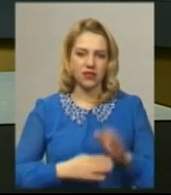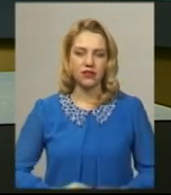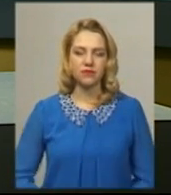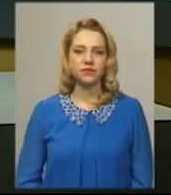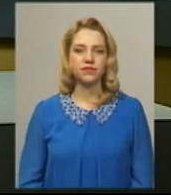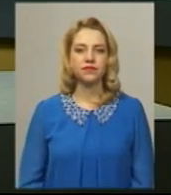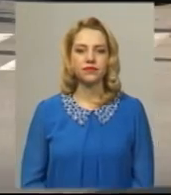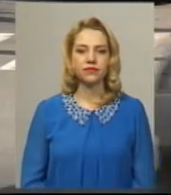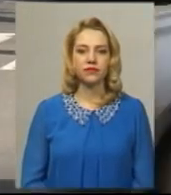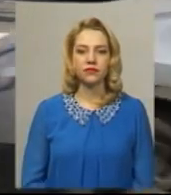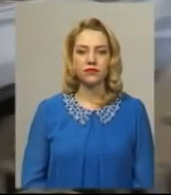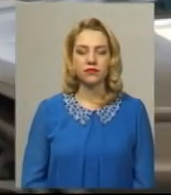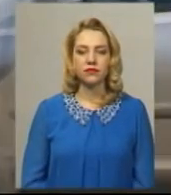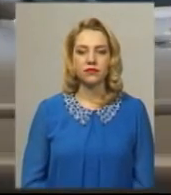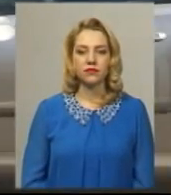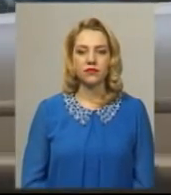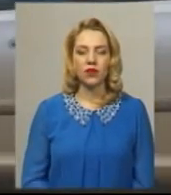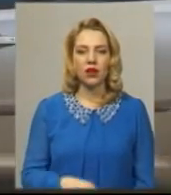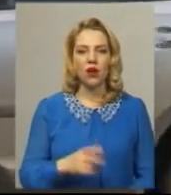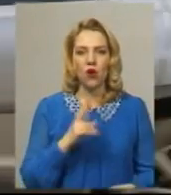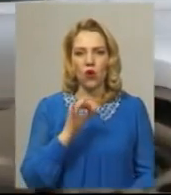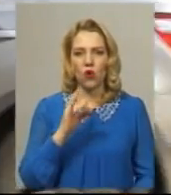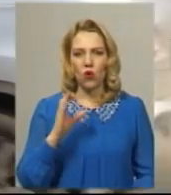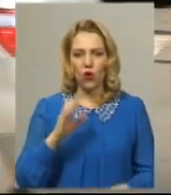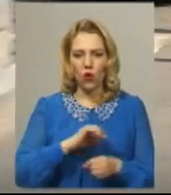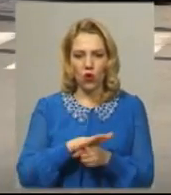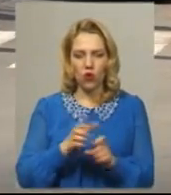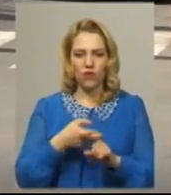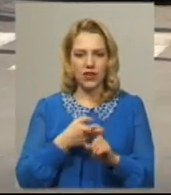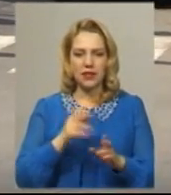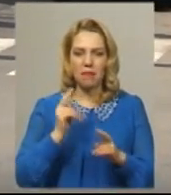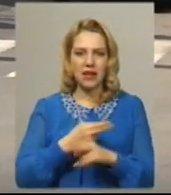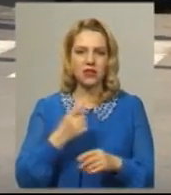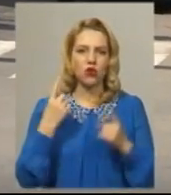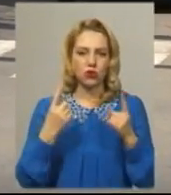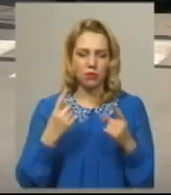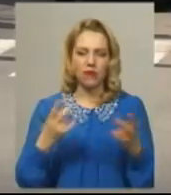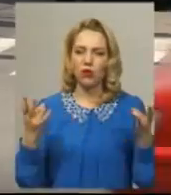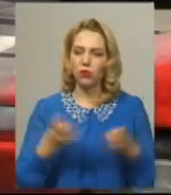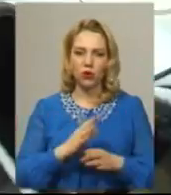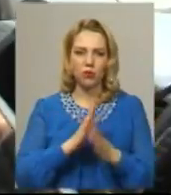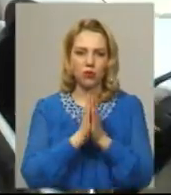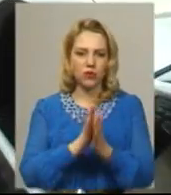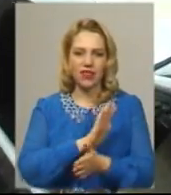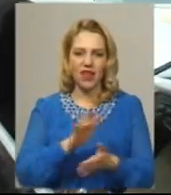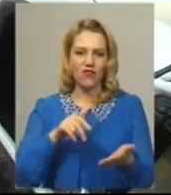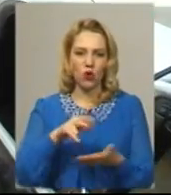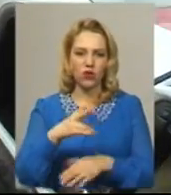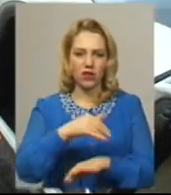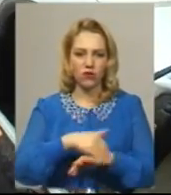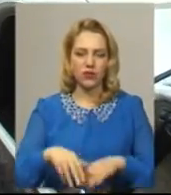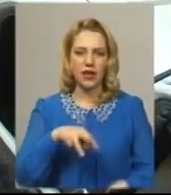група. Почирення коронавірусу. Просимо вас без особливої потреби не виходити на вулиці. Яну